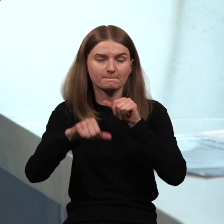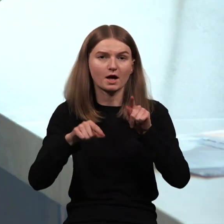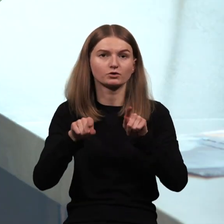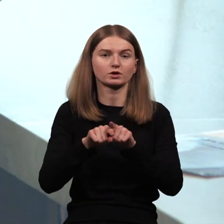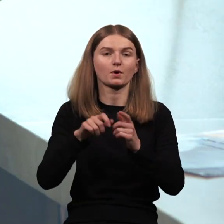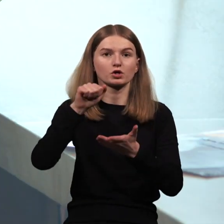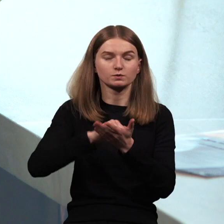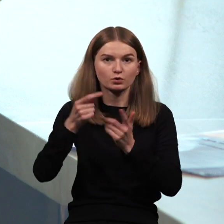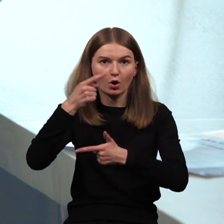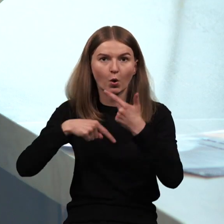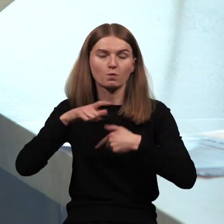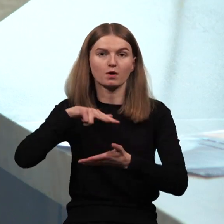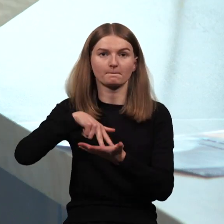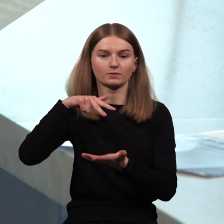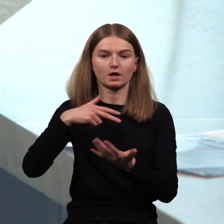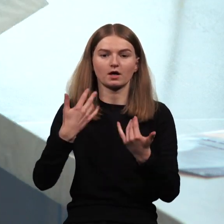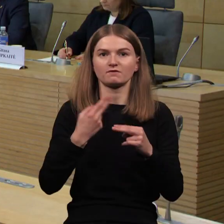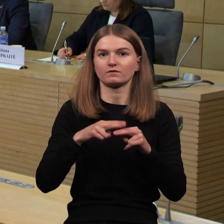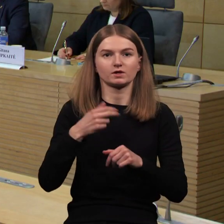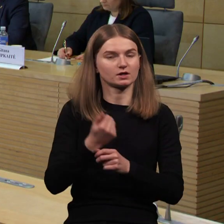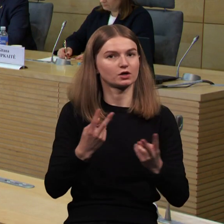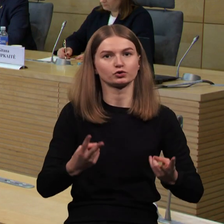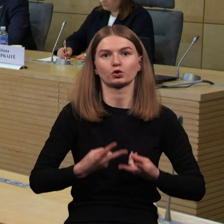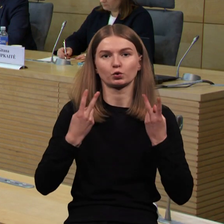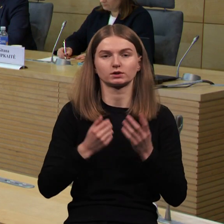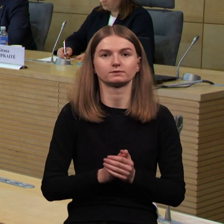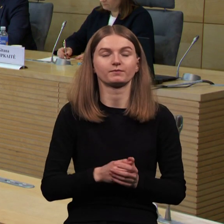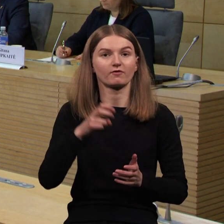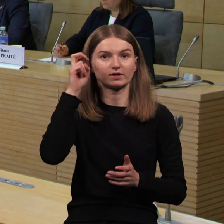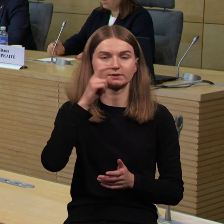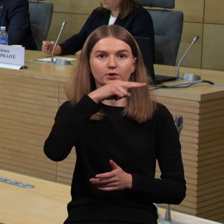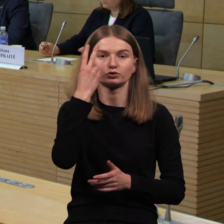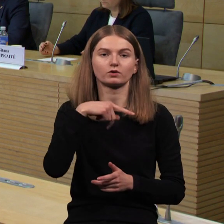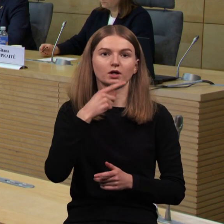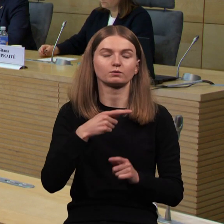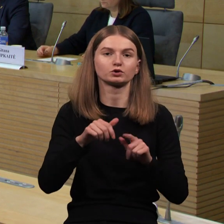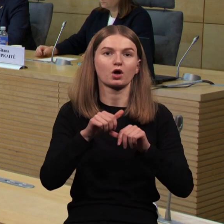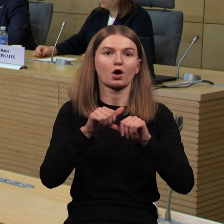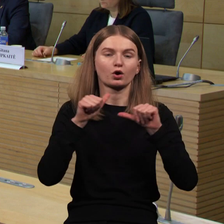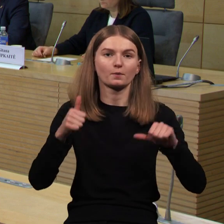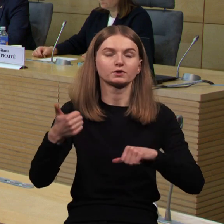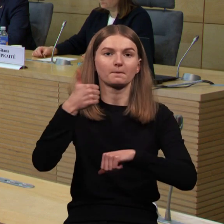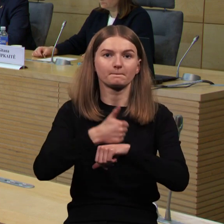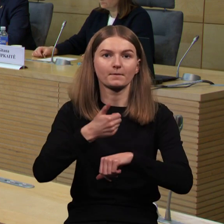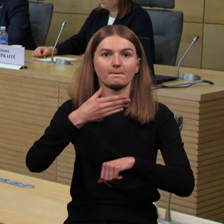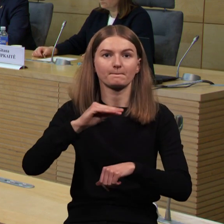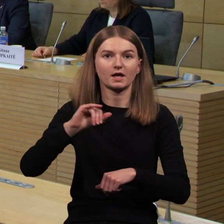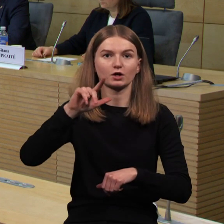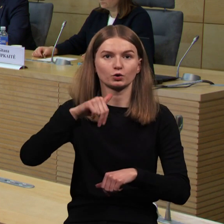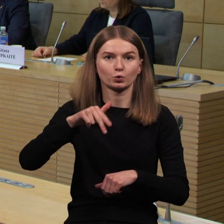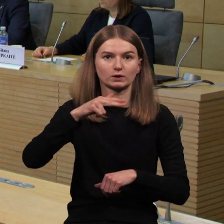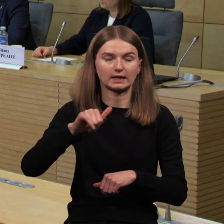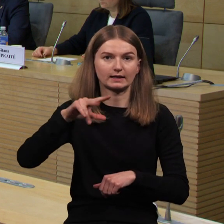tų progų džiaugtas yra daug. Valstybinės lietuvių kalbos komisijos pirmininkė Violeta Meiliūnaitė